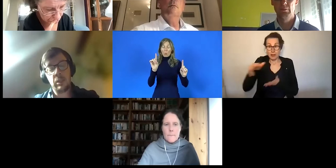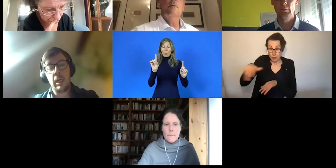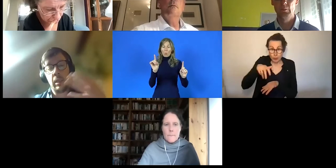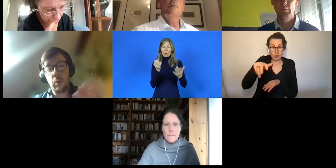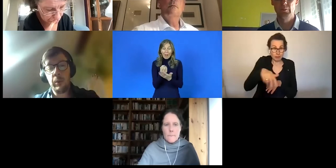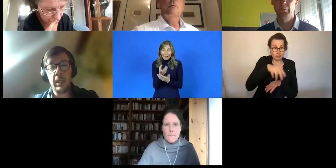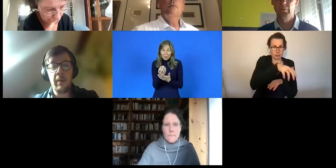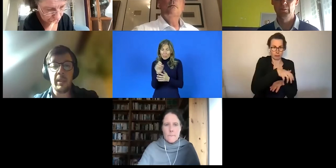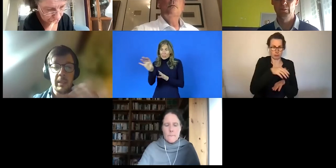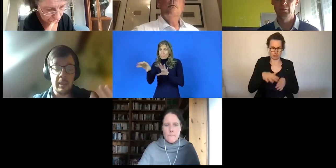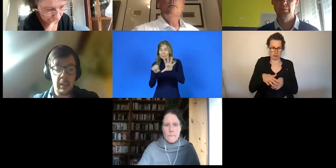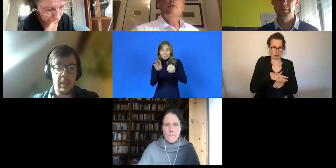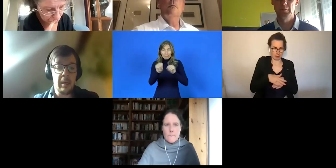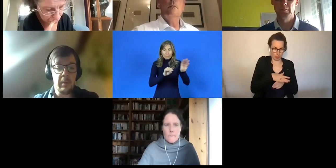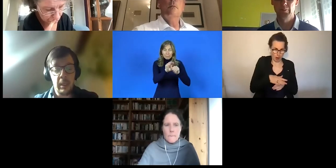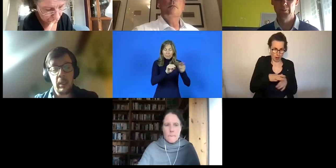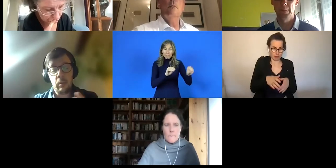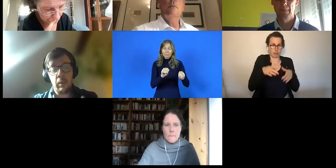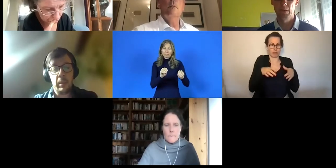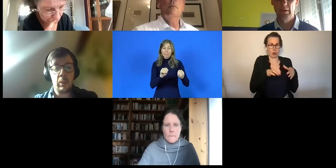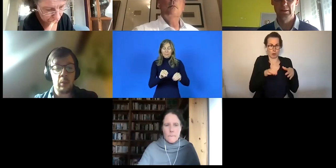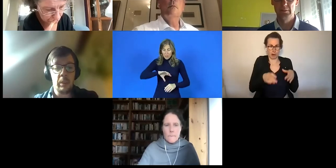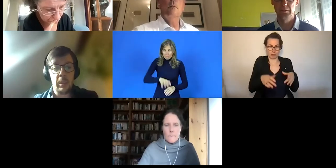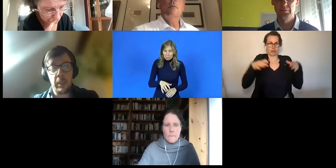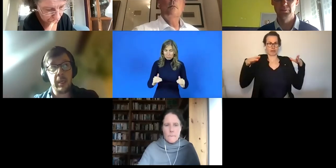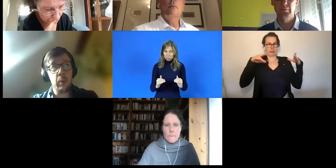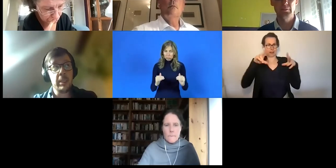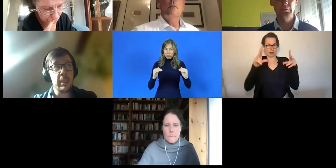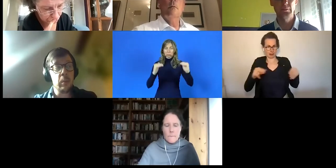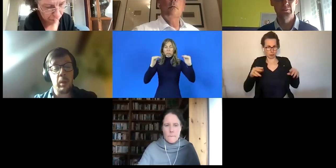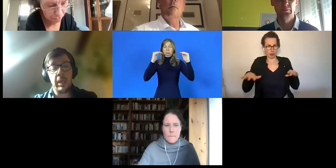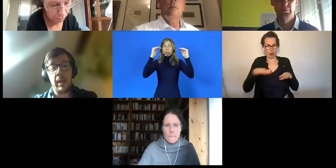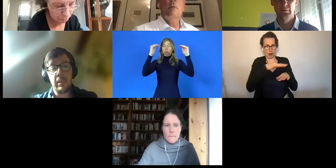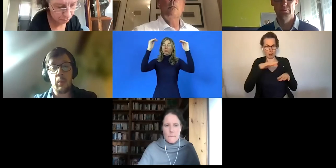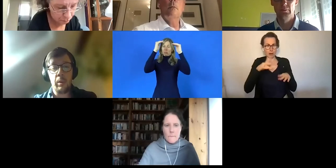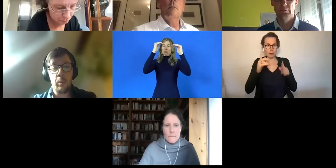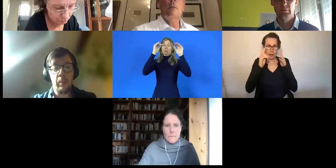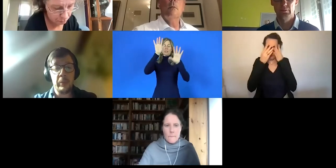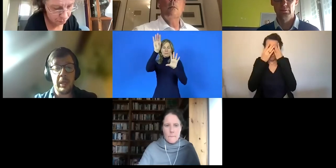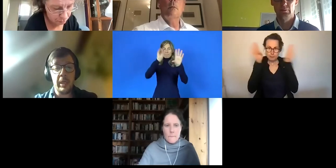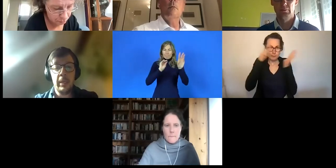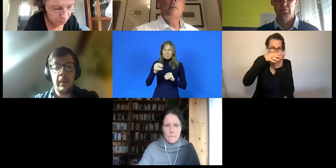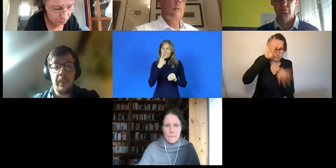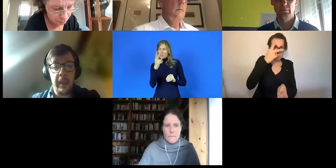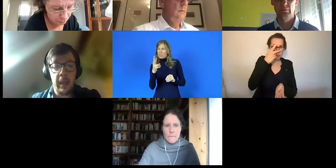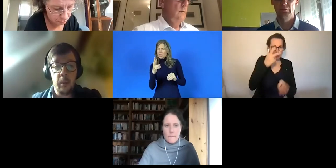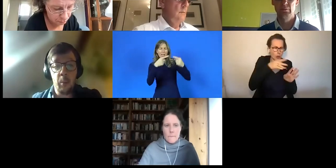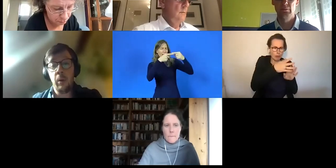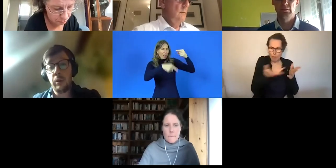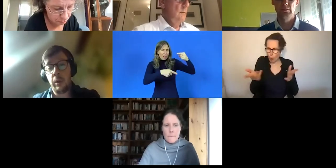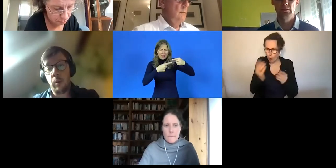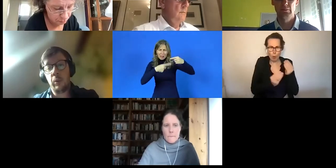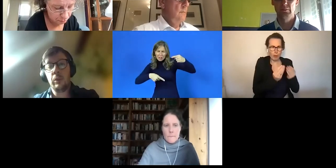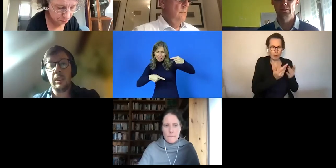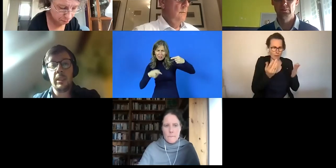versuchen wirklich, die Informationen aus einer Fülle von Trägern zusammenzuführen, damit wir feststellen können,